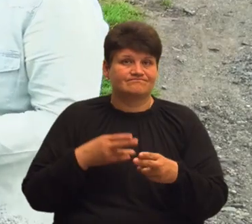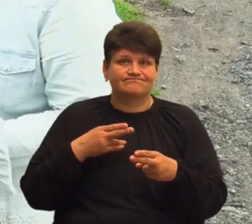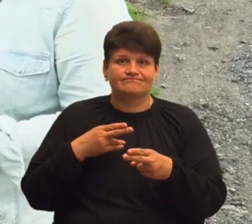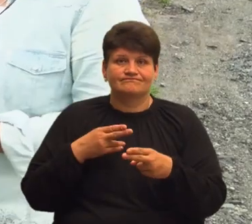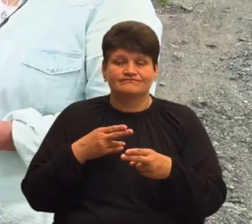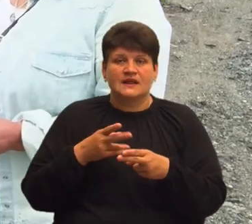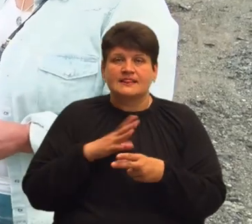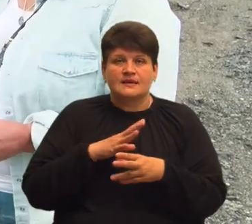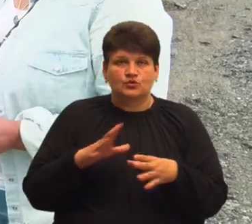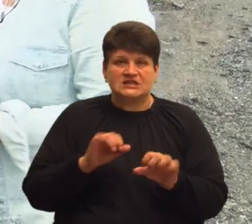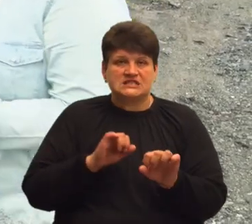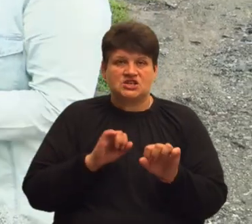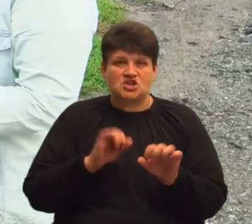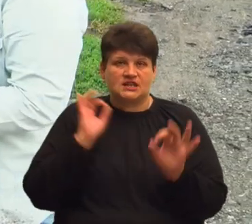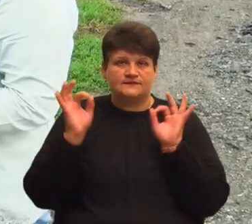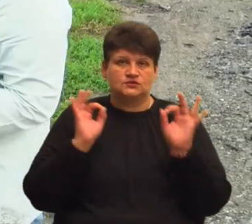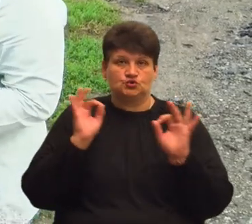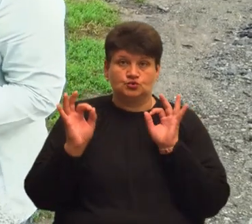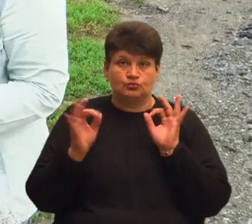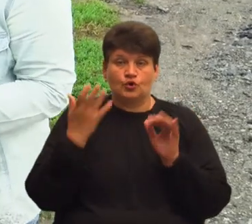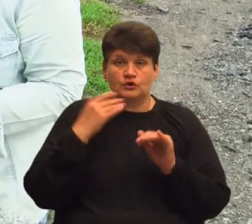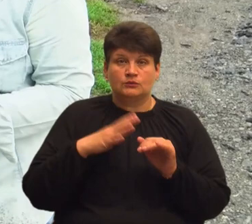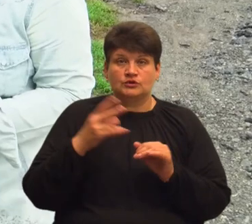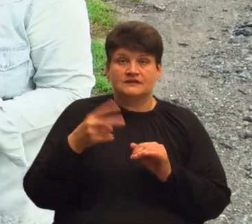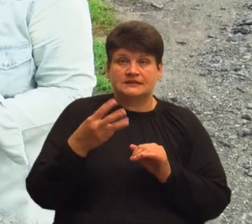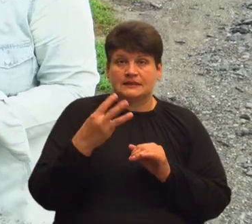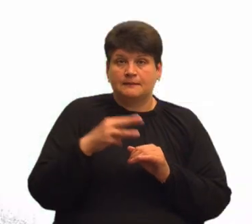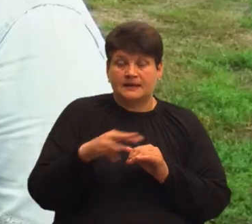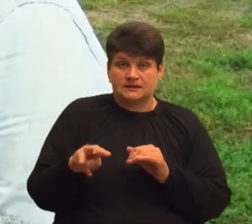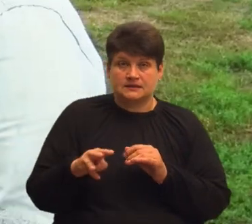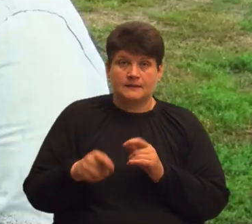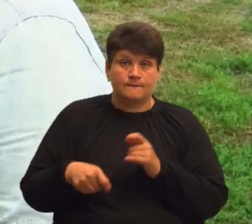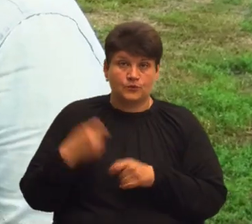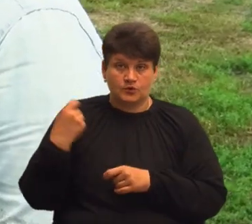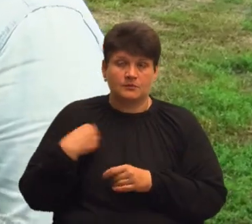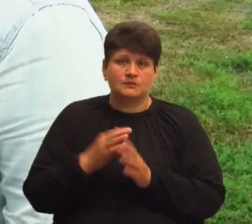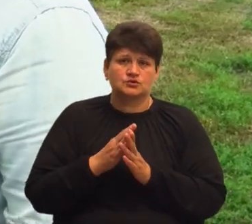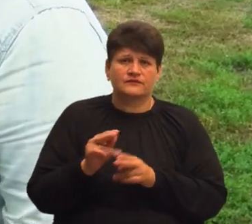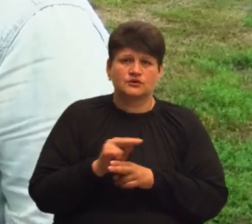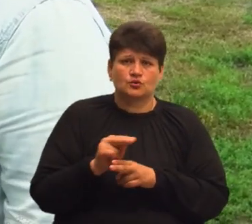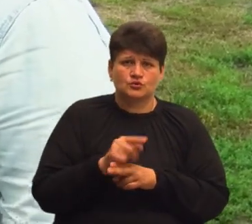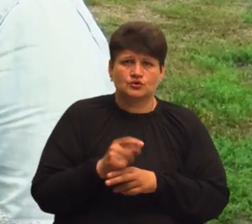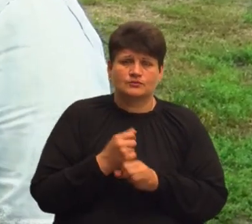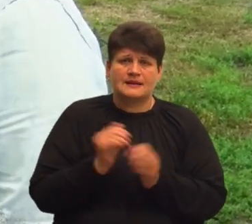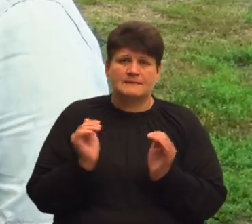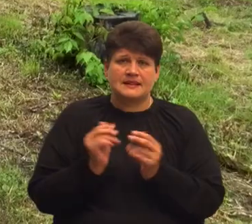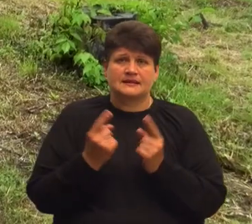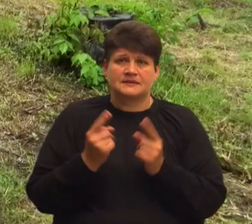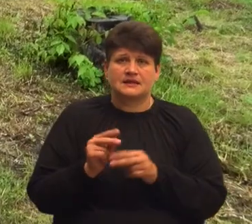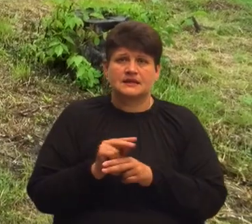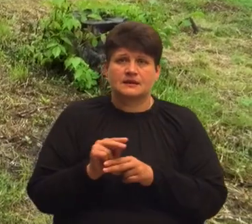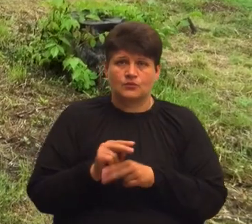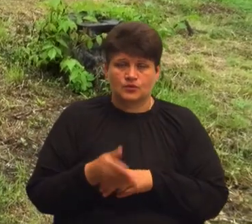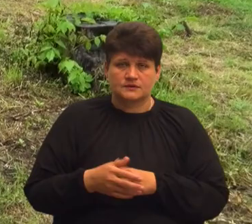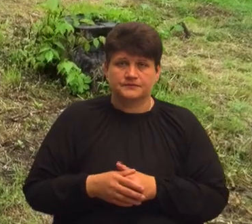Коли було 23 метри, тільки поруйновано, ми просили, щоб їх відремонтували, зробили такий маленький капітальний ремонт.